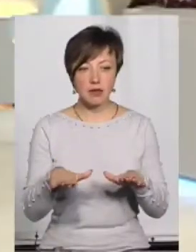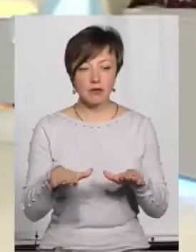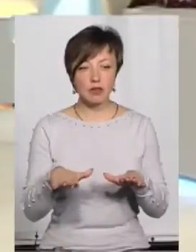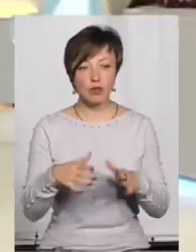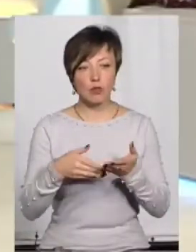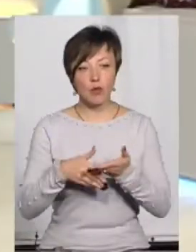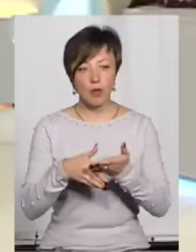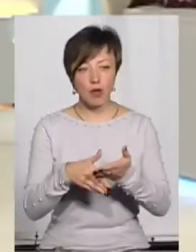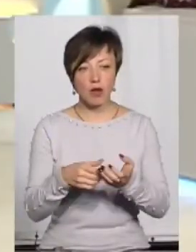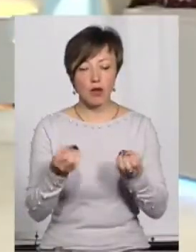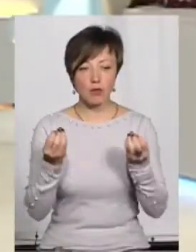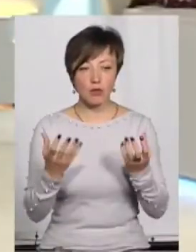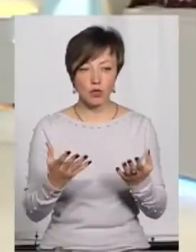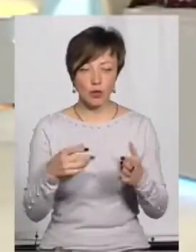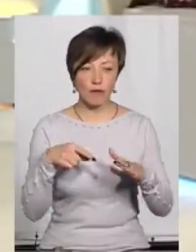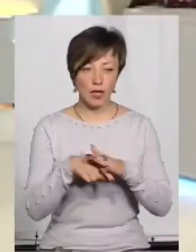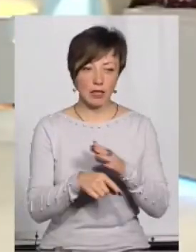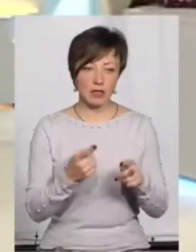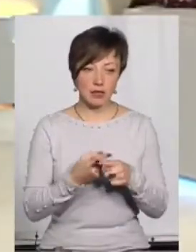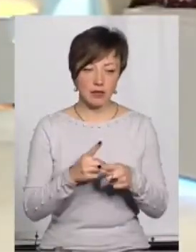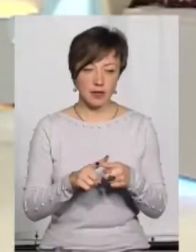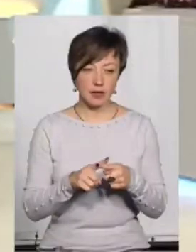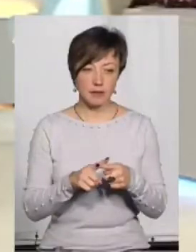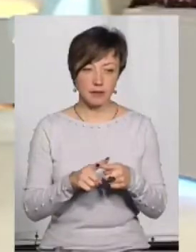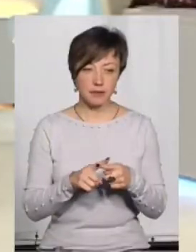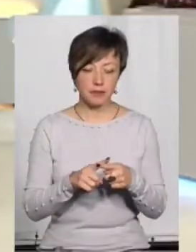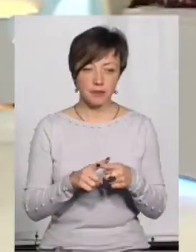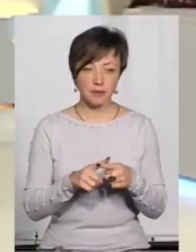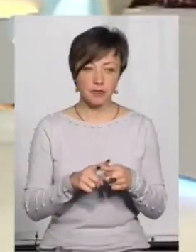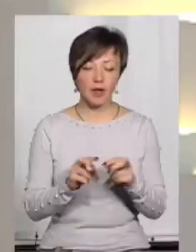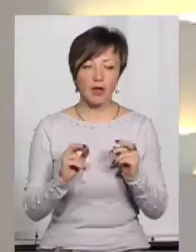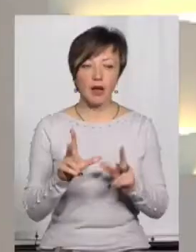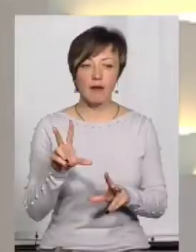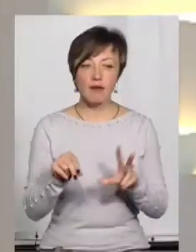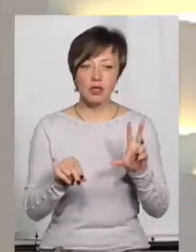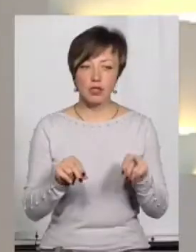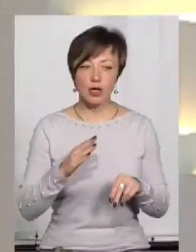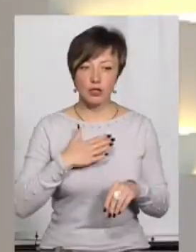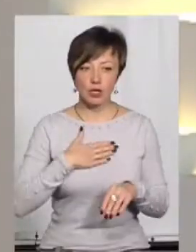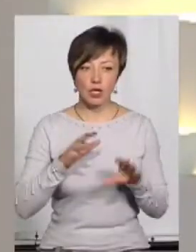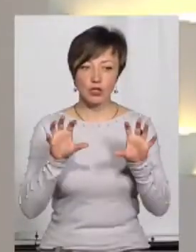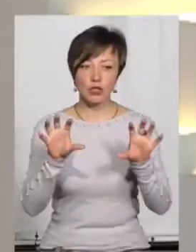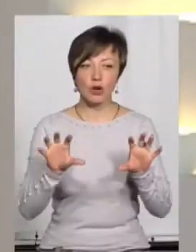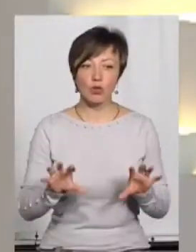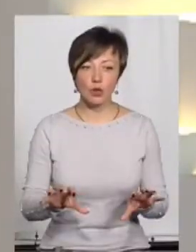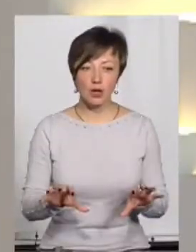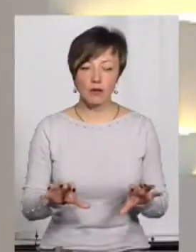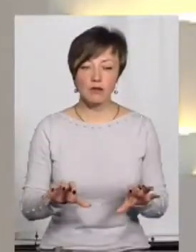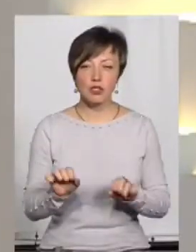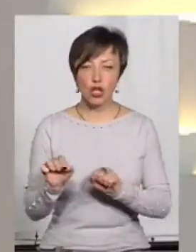місцевості, допомогла їй просто втекти звідти. Як вважаєте, наскільки наше законодавство